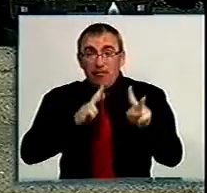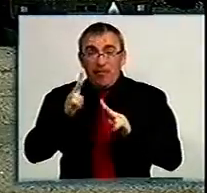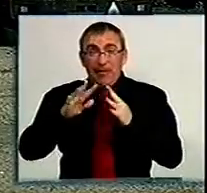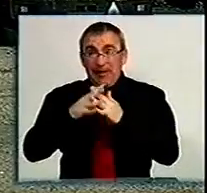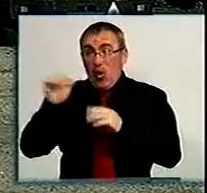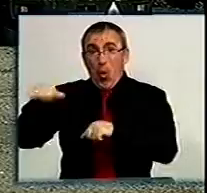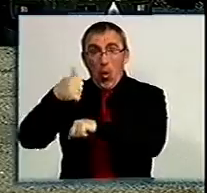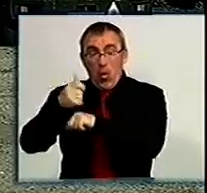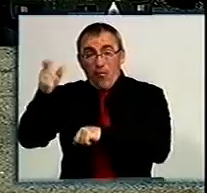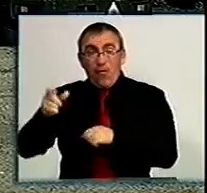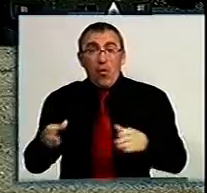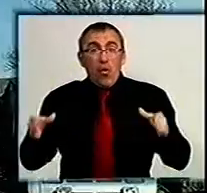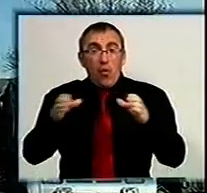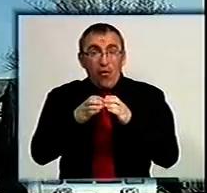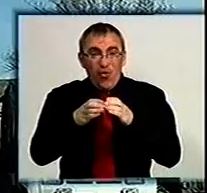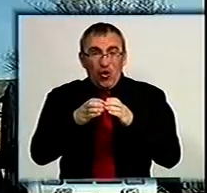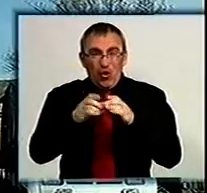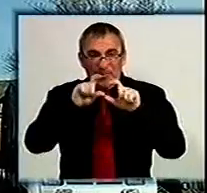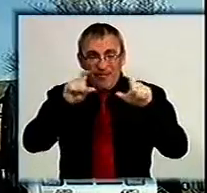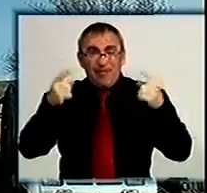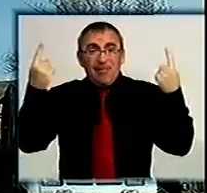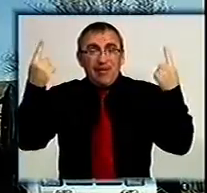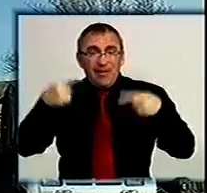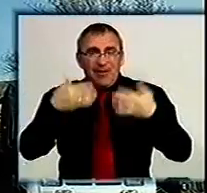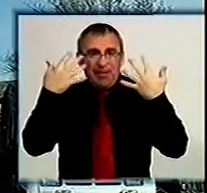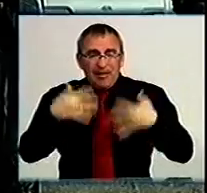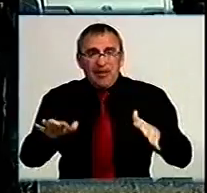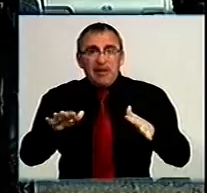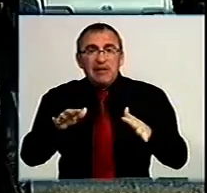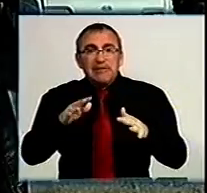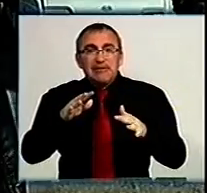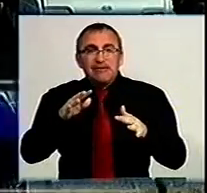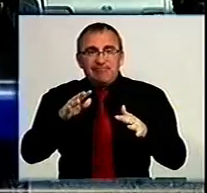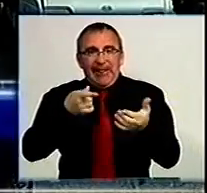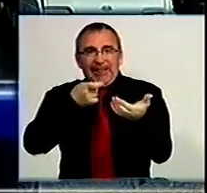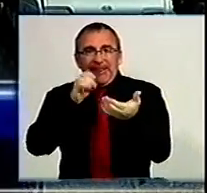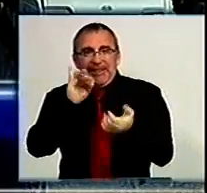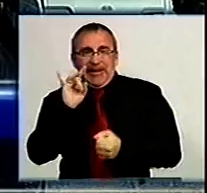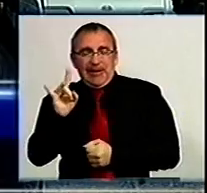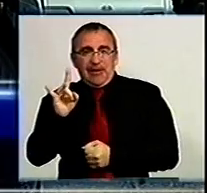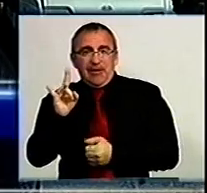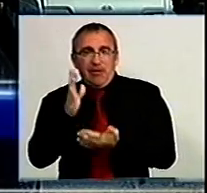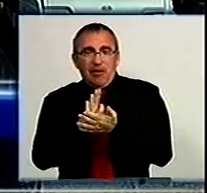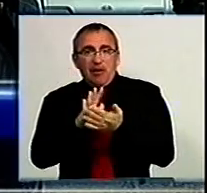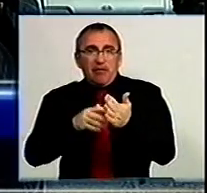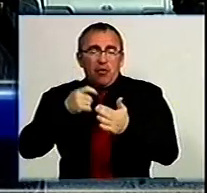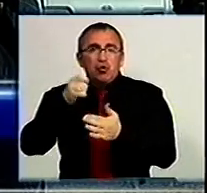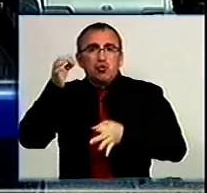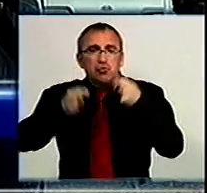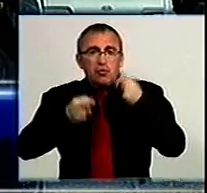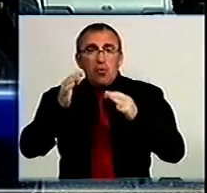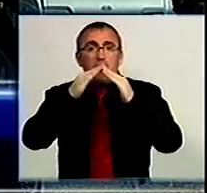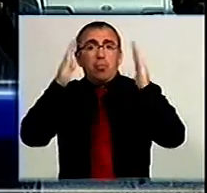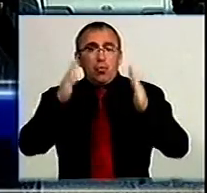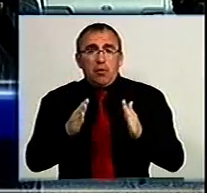селищному голові товариство втратило єдиний в районному центрі цивільний тир. У нас є ухвала апеляційного суду, що будинок